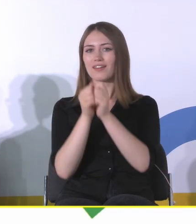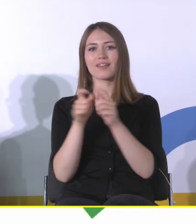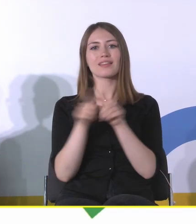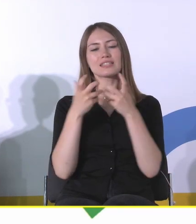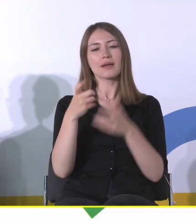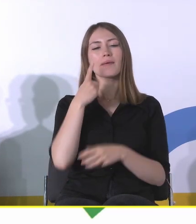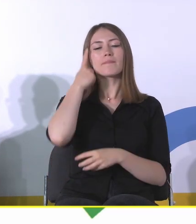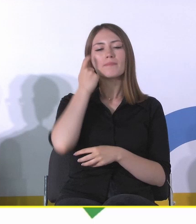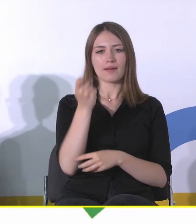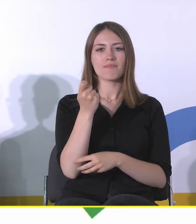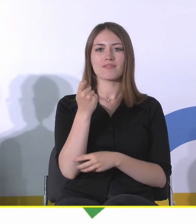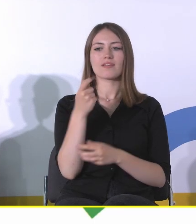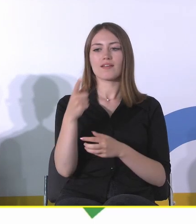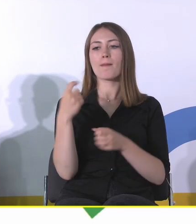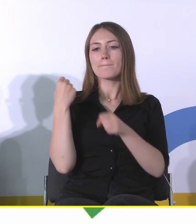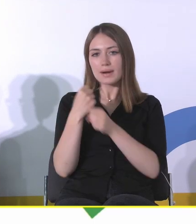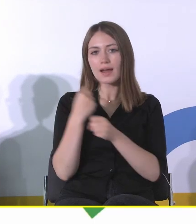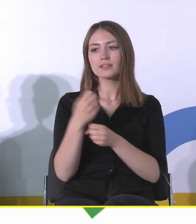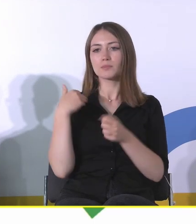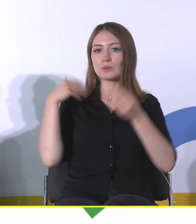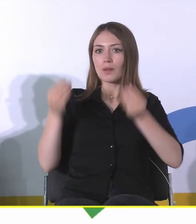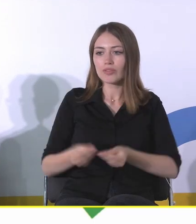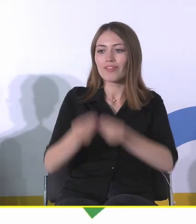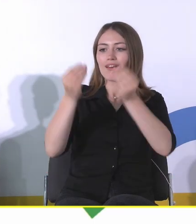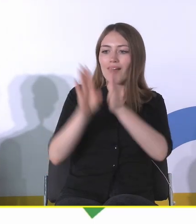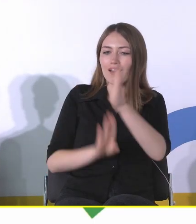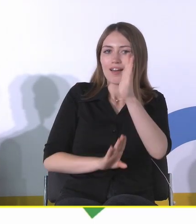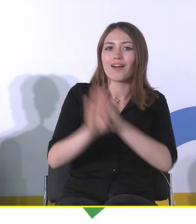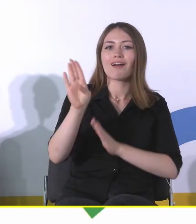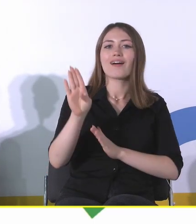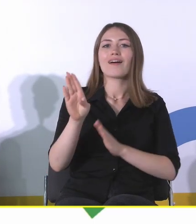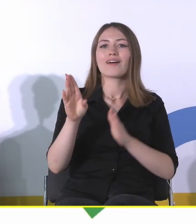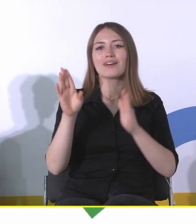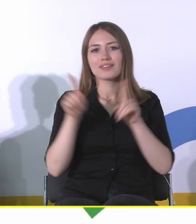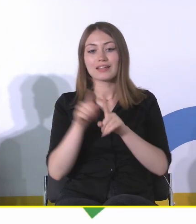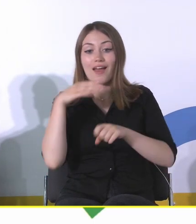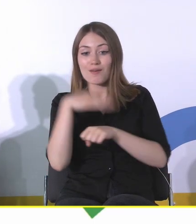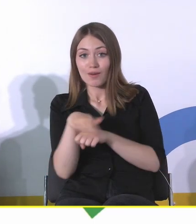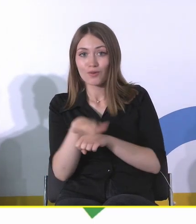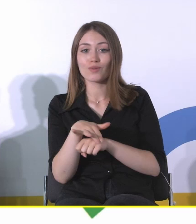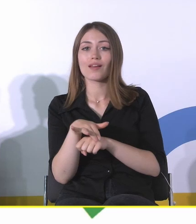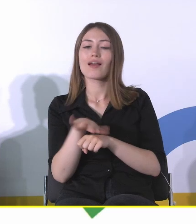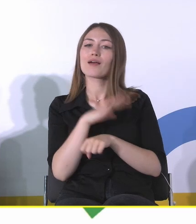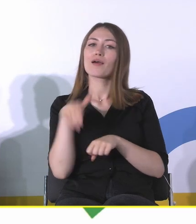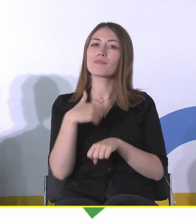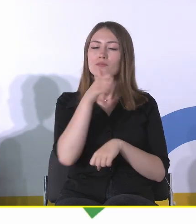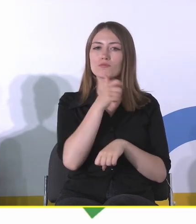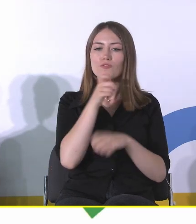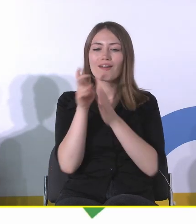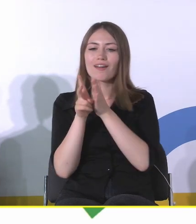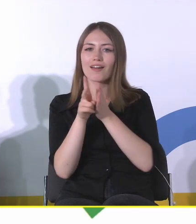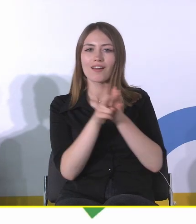pamięć tych, którzy tam pracowali, rozwijali się, rośli, przechodzi na emeryturę, więc spróbowaliśmy nagrywać wspomnienia byłych